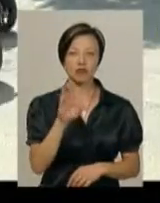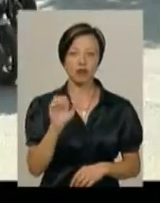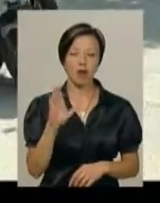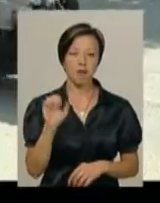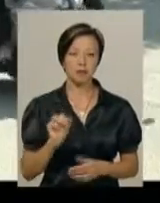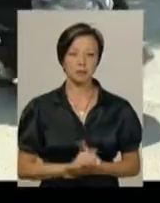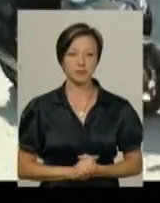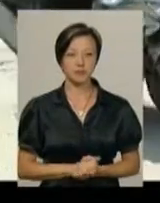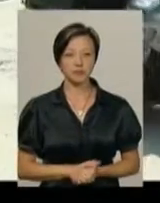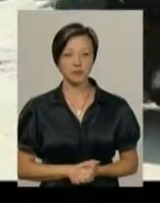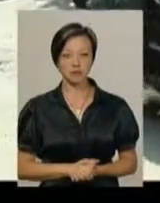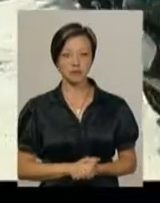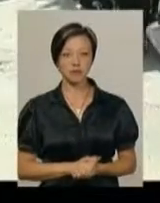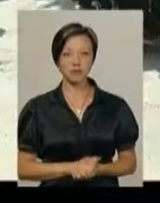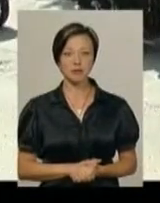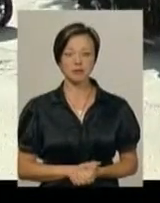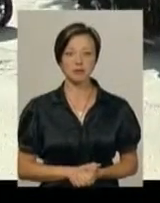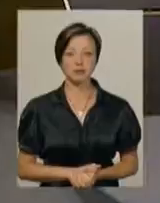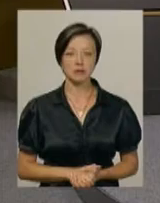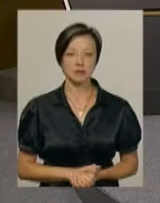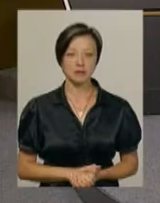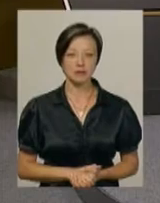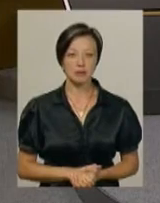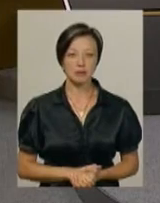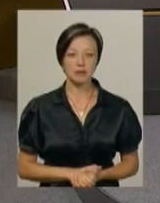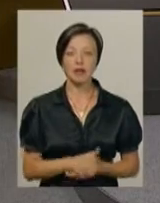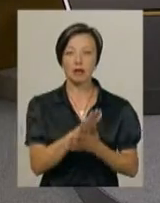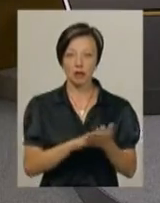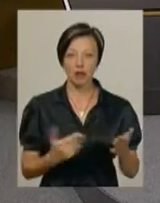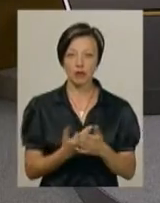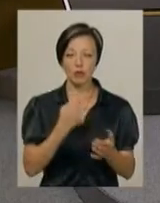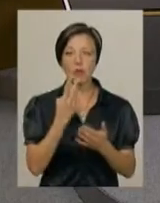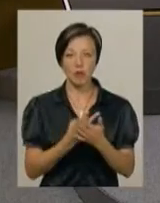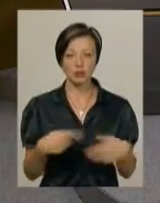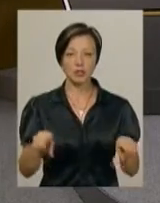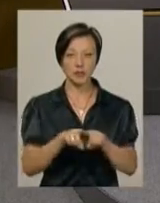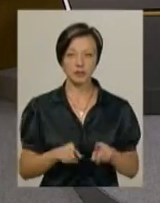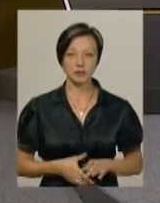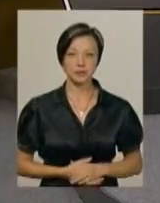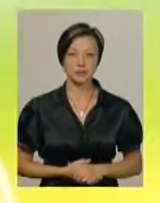Аріон, Дем'ян Цегольник, новини Поділля Центр. Далі у випуску ви почуєте.